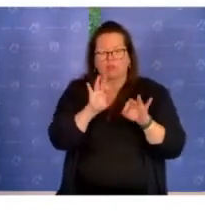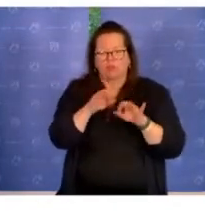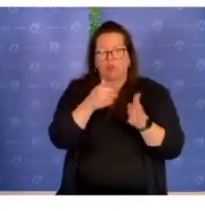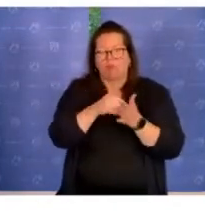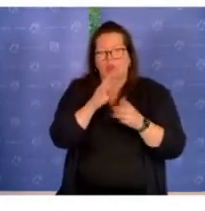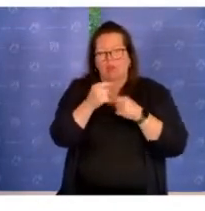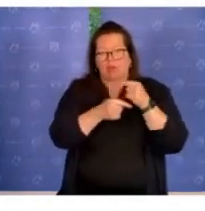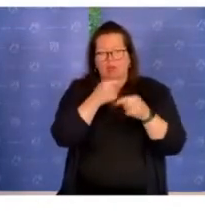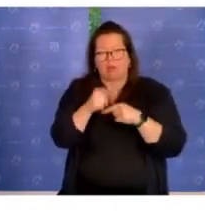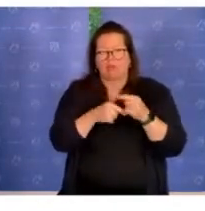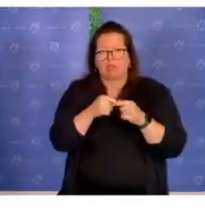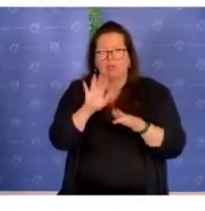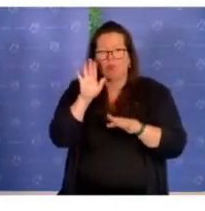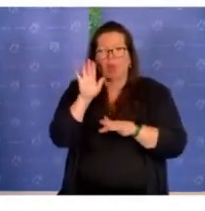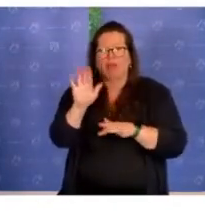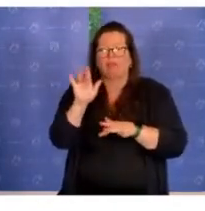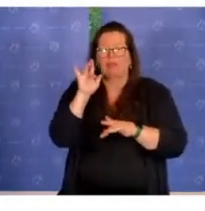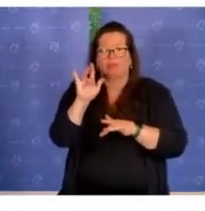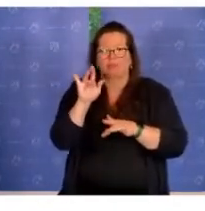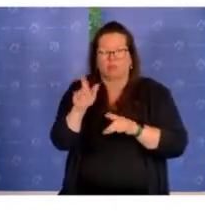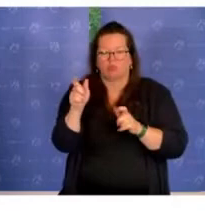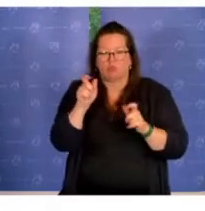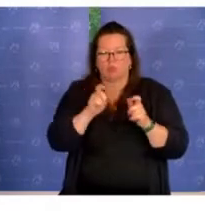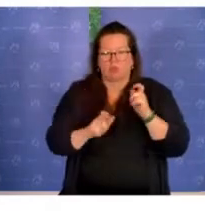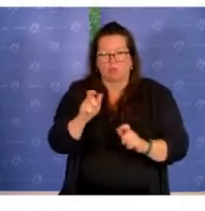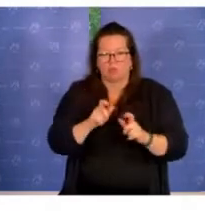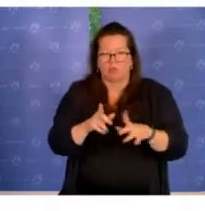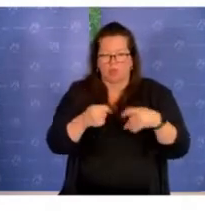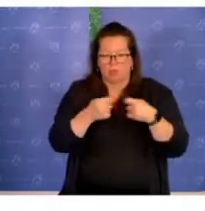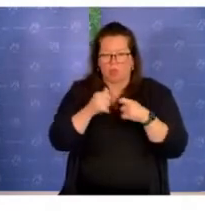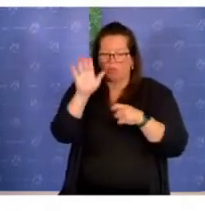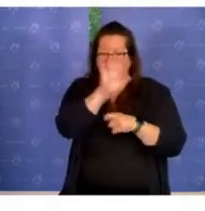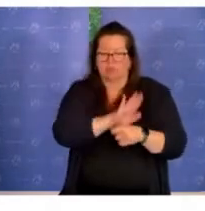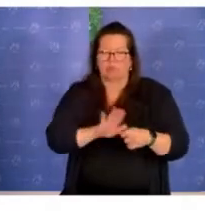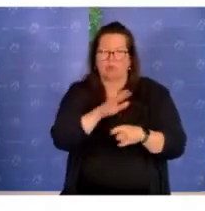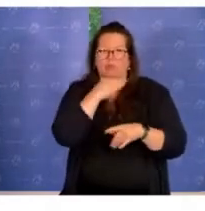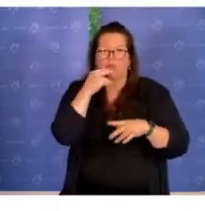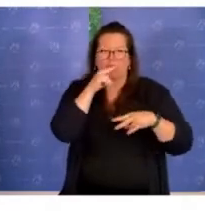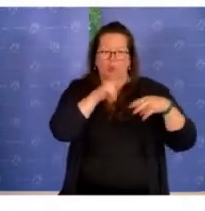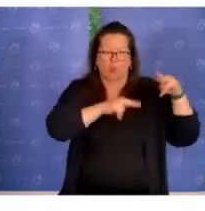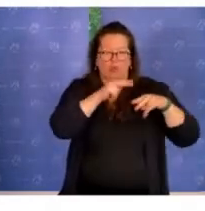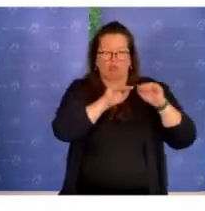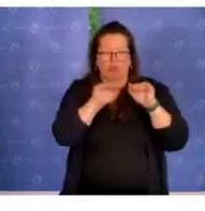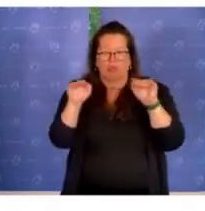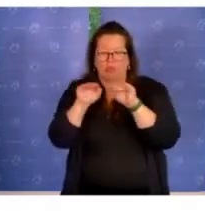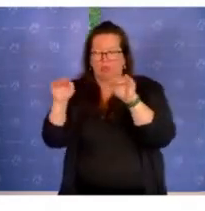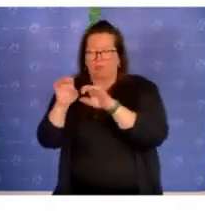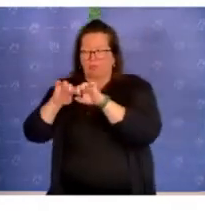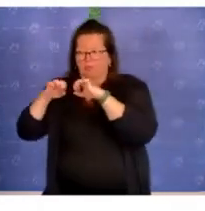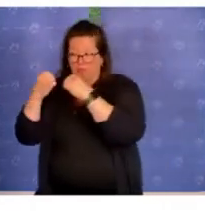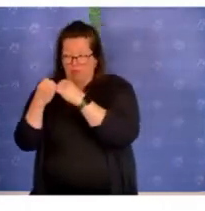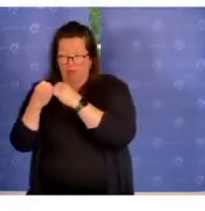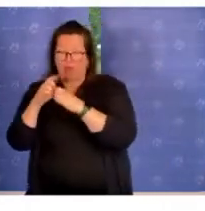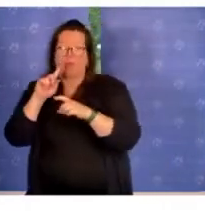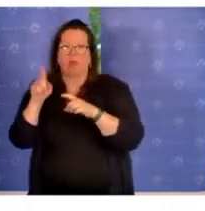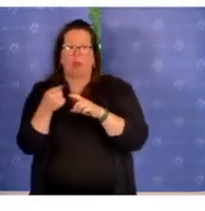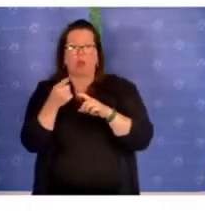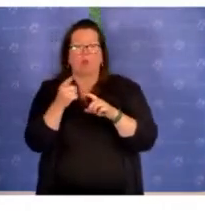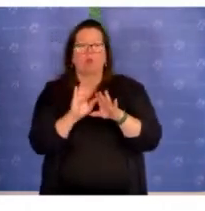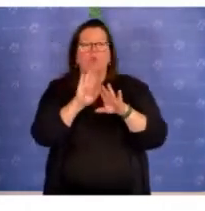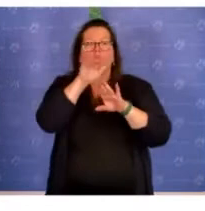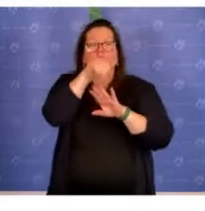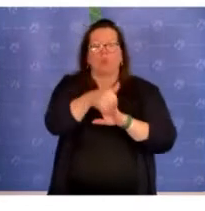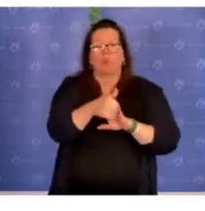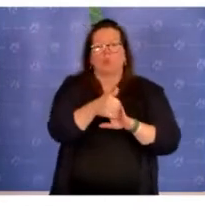Antisemitismusprävention, ist die mittlerweile im Bundesgebiet auf vielen Ebenen, nicht nur staatlicherseits, sondern auch darüber hinaus